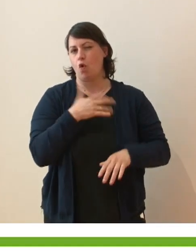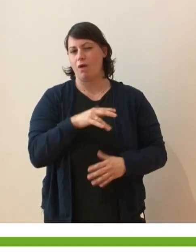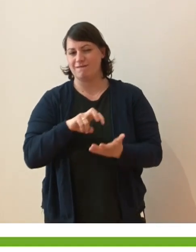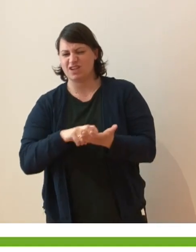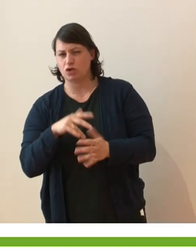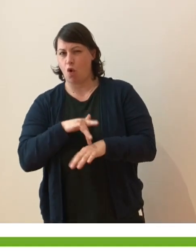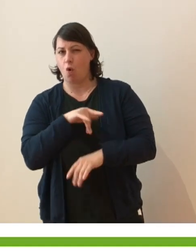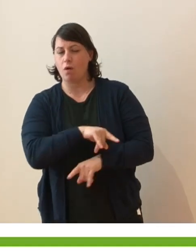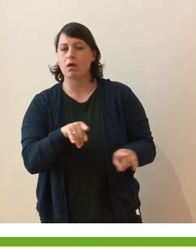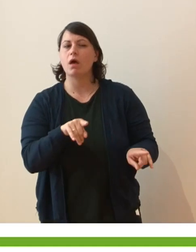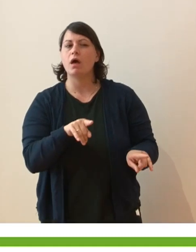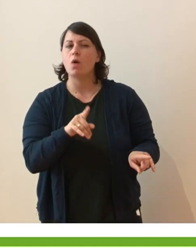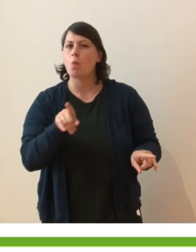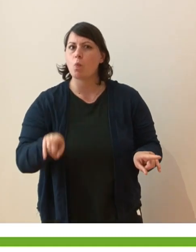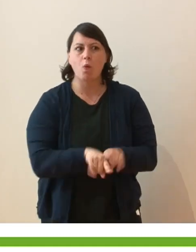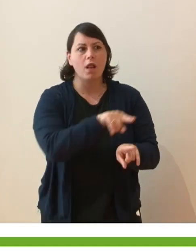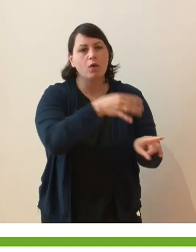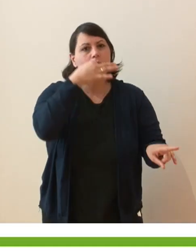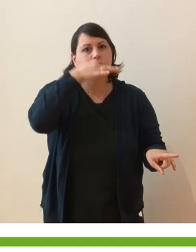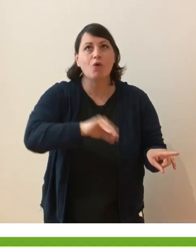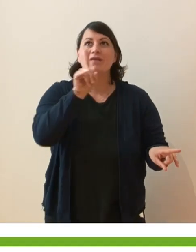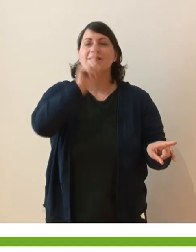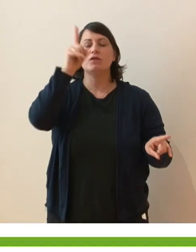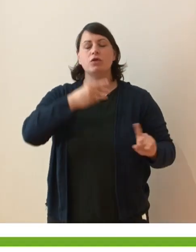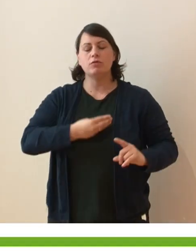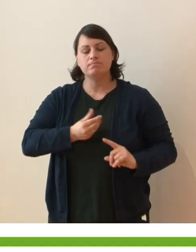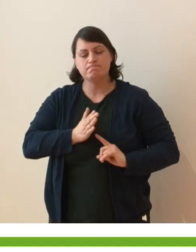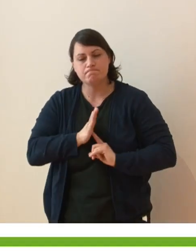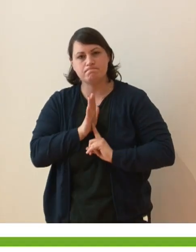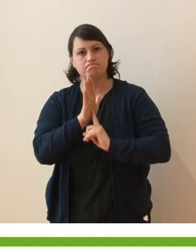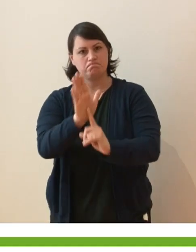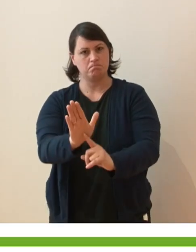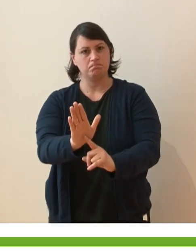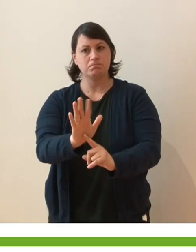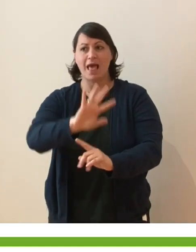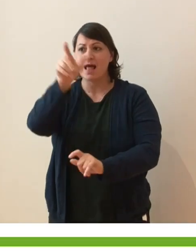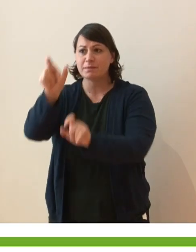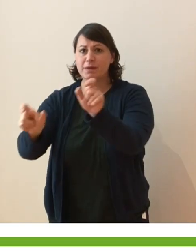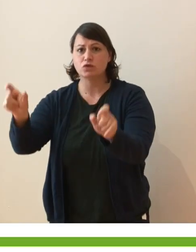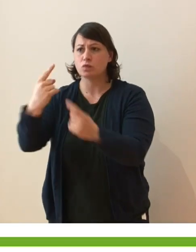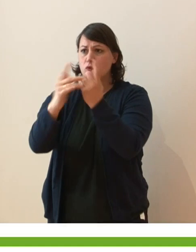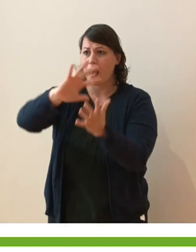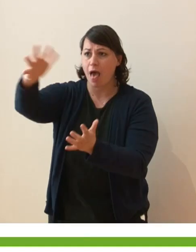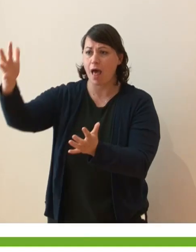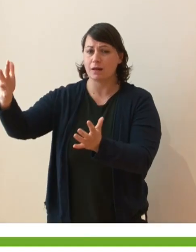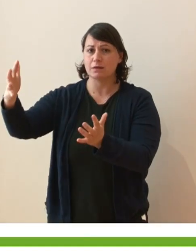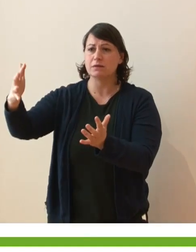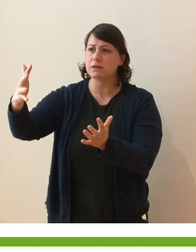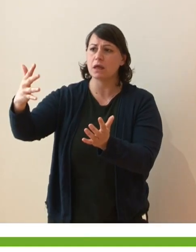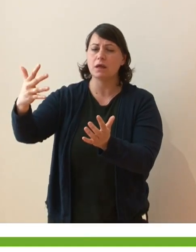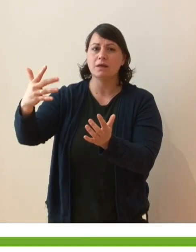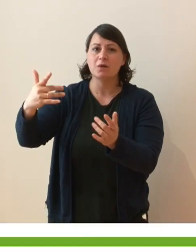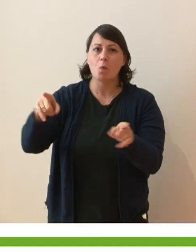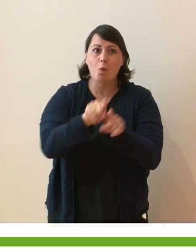di raccontare qualcosa di Dio che da altri luoghi, da altre esperienze, dentro altre condizioni non si vede.